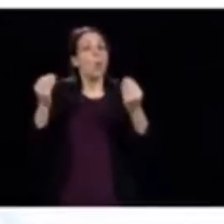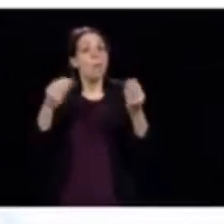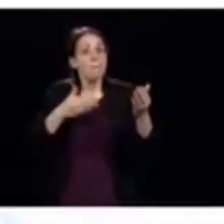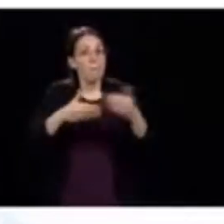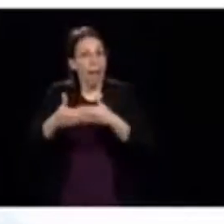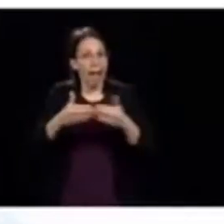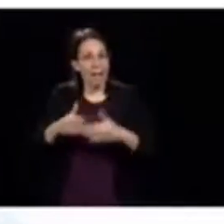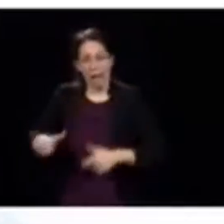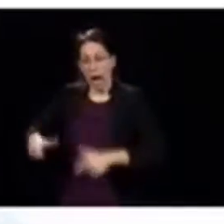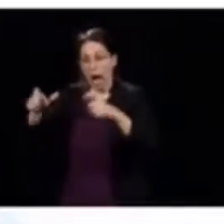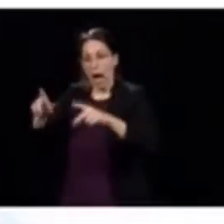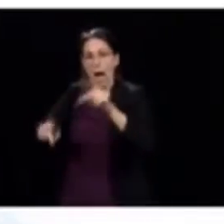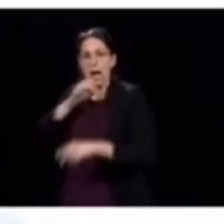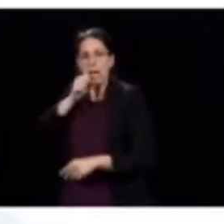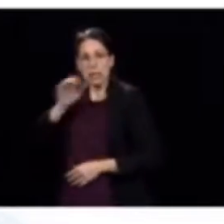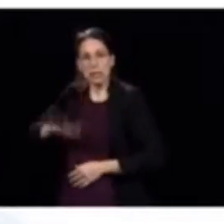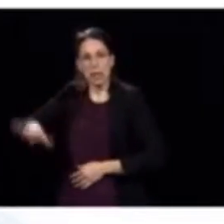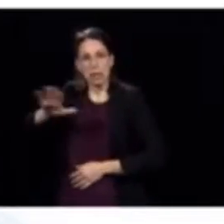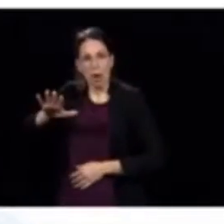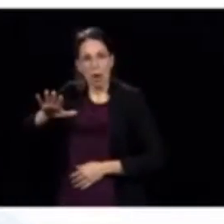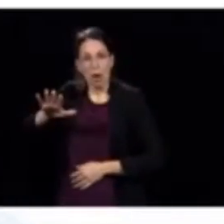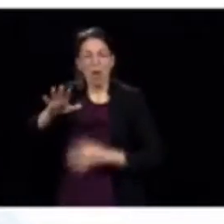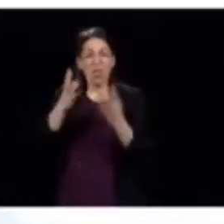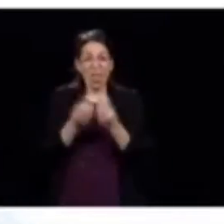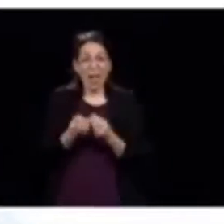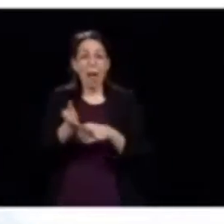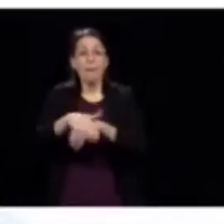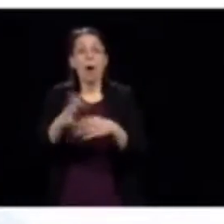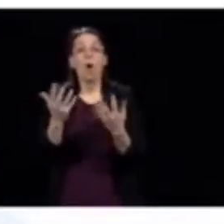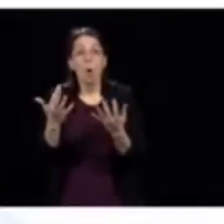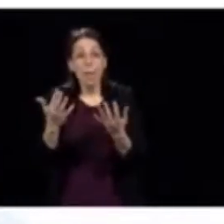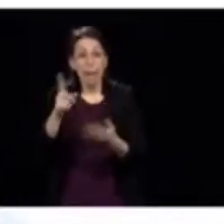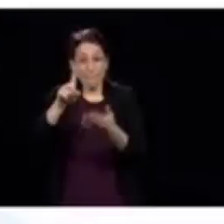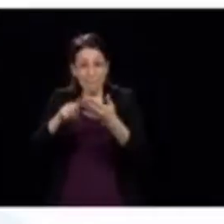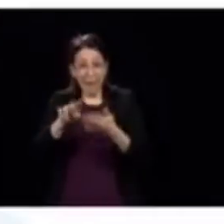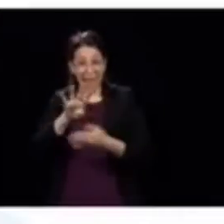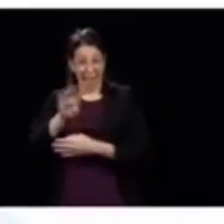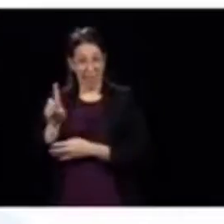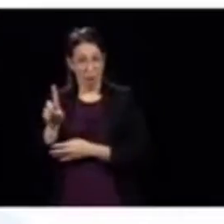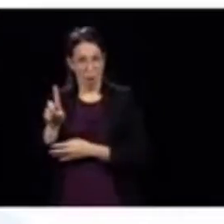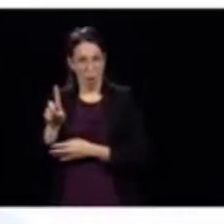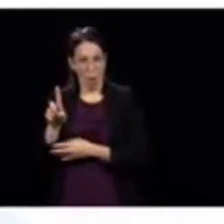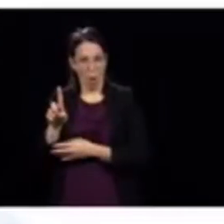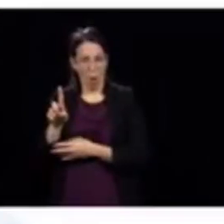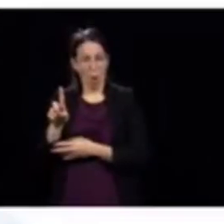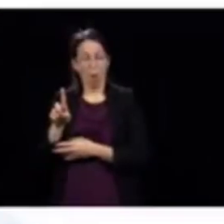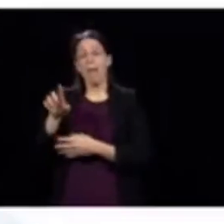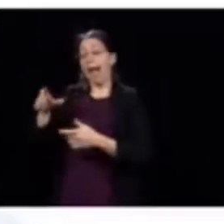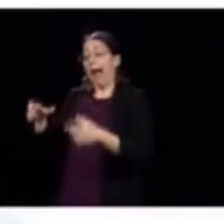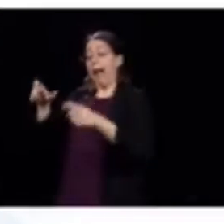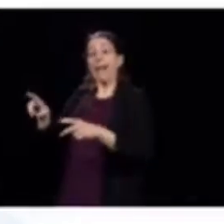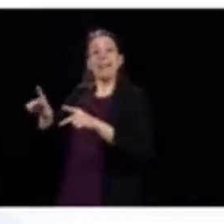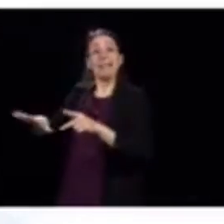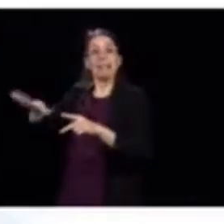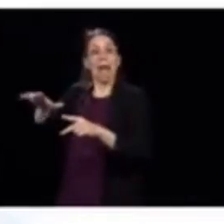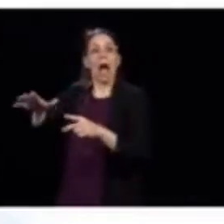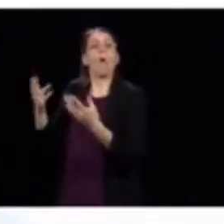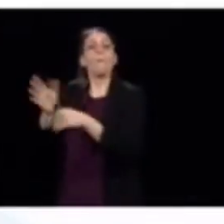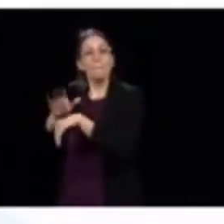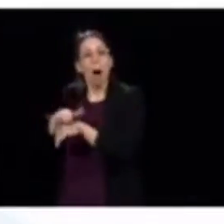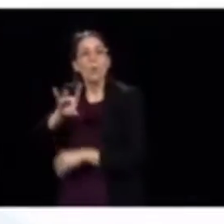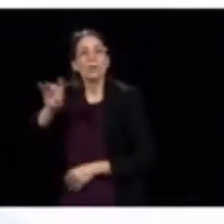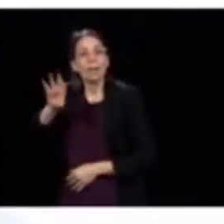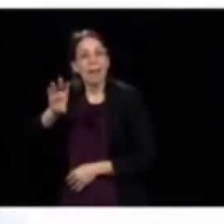résidences. Quand je vous dis que sur 1041 décès, il y en a 850, c'est des gens qui viennent des résidences, ça veut dire